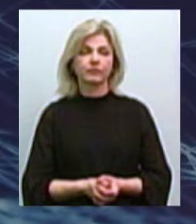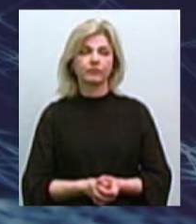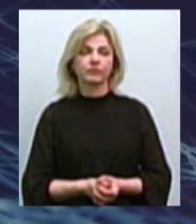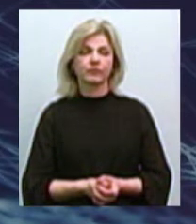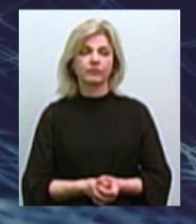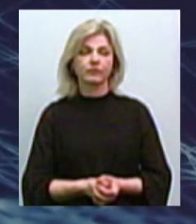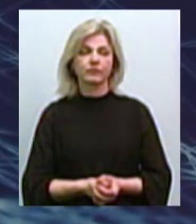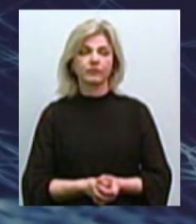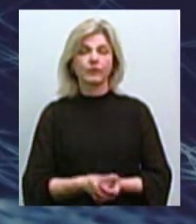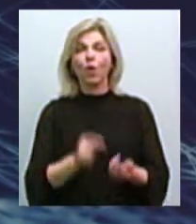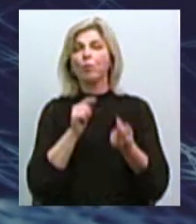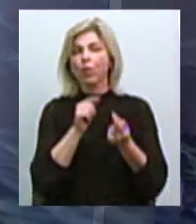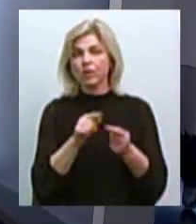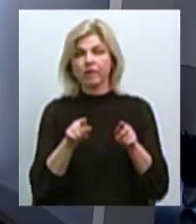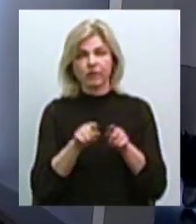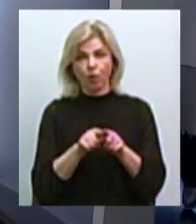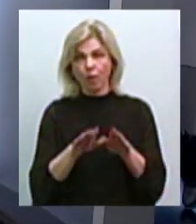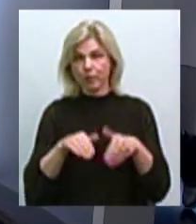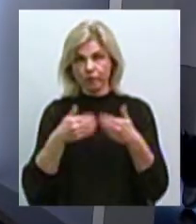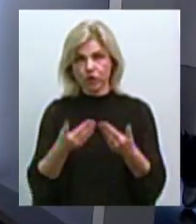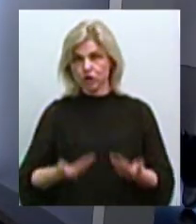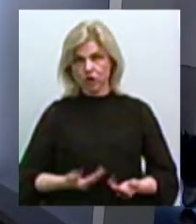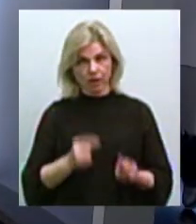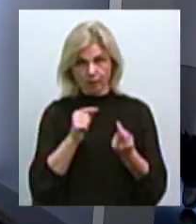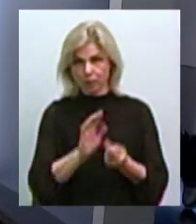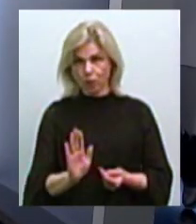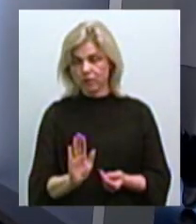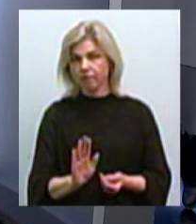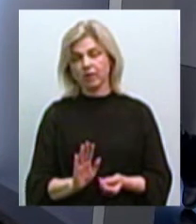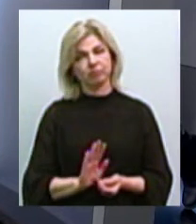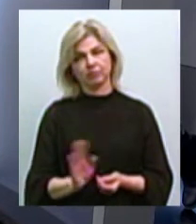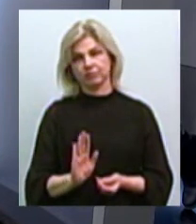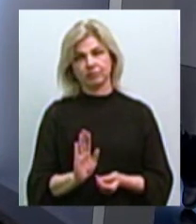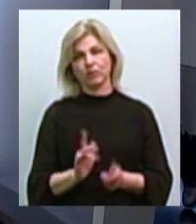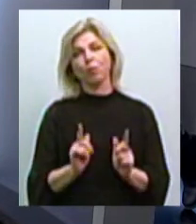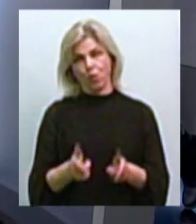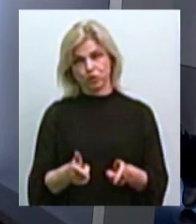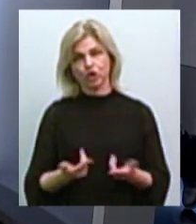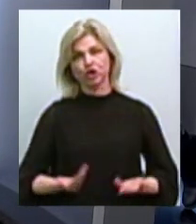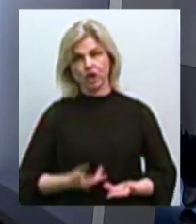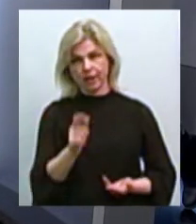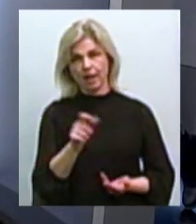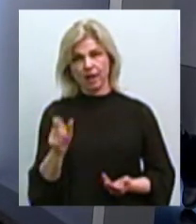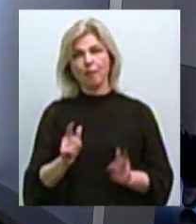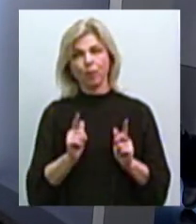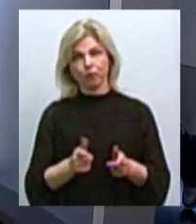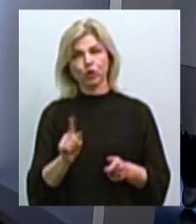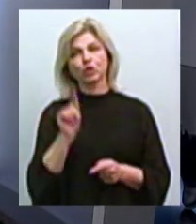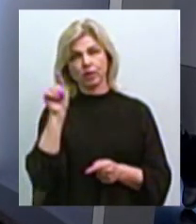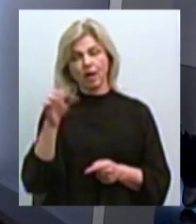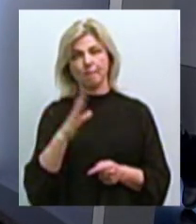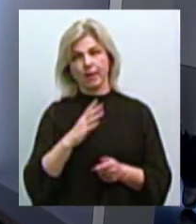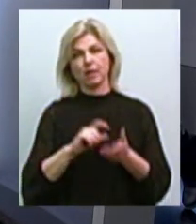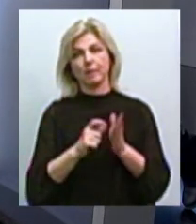мешканці не виступають? Ні, вони не виступають, погоджуються, що там було приміщення для